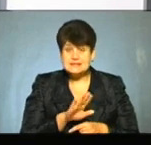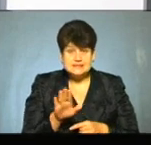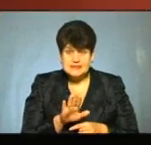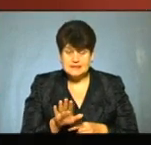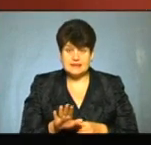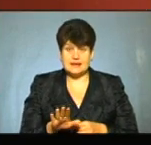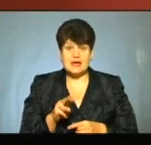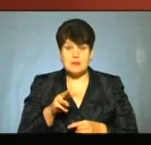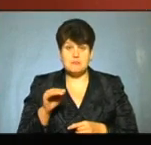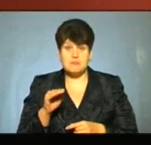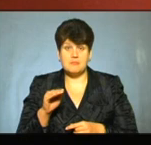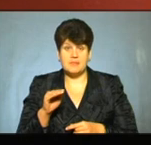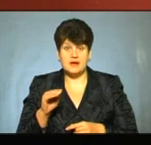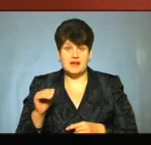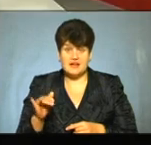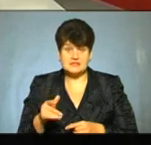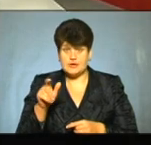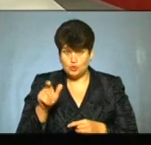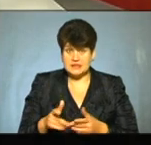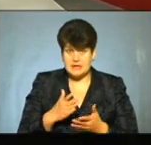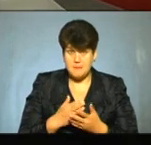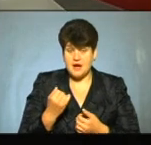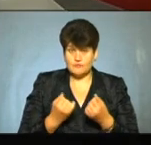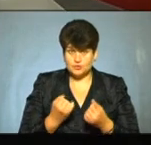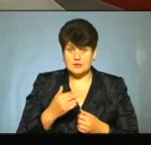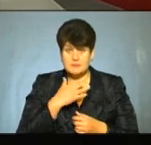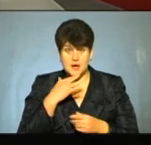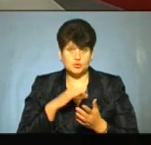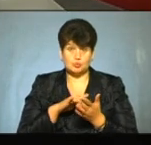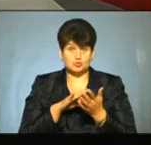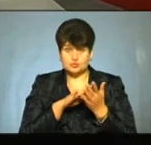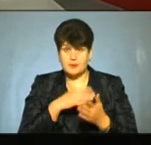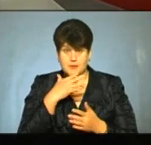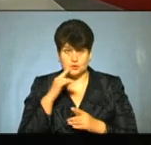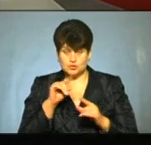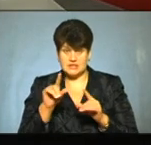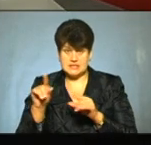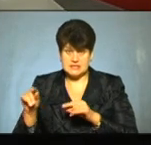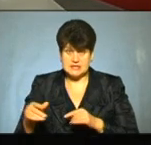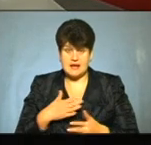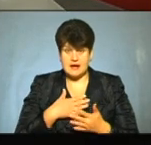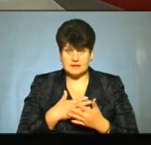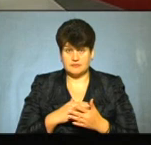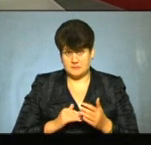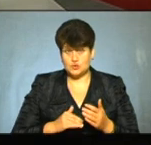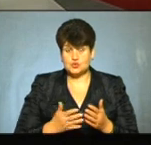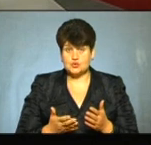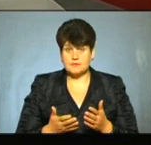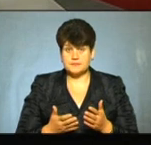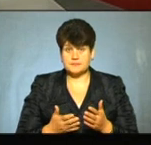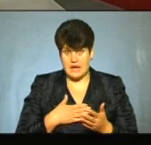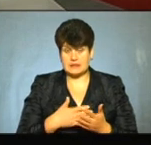якийсь там кредит МВФ. Це людина має автомобіль, багато подорожує, багато їздить, активно-бізнесова, так,